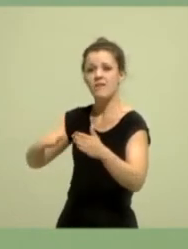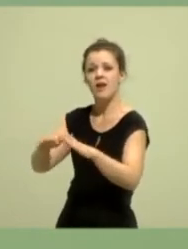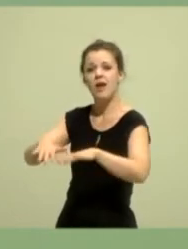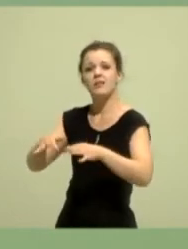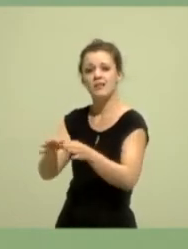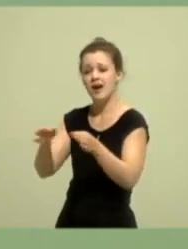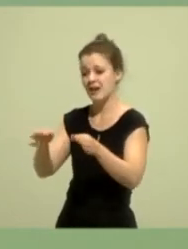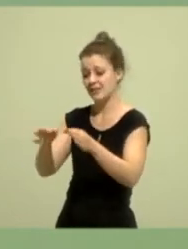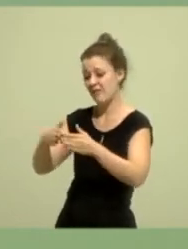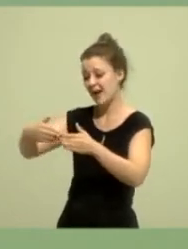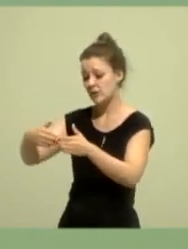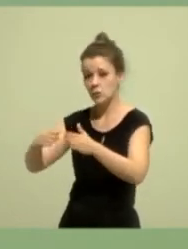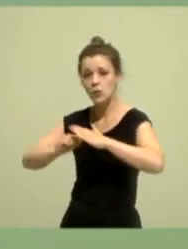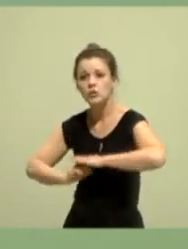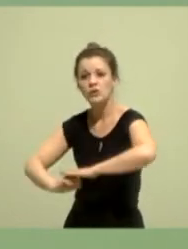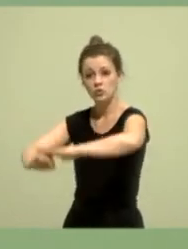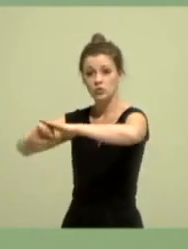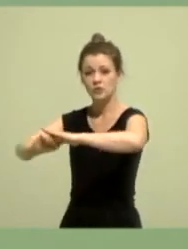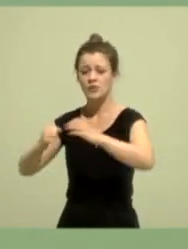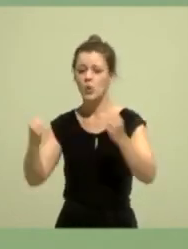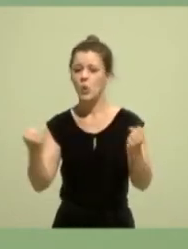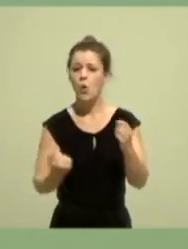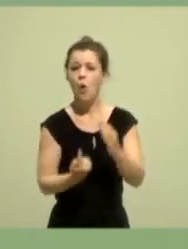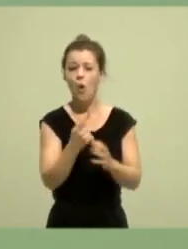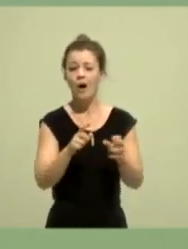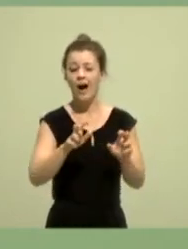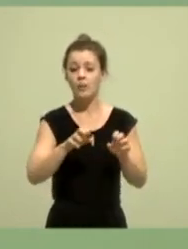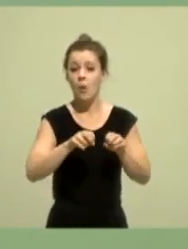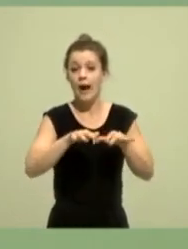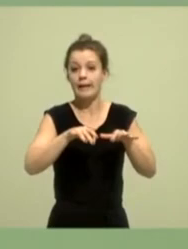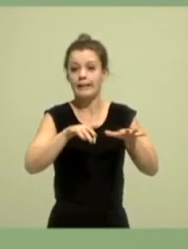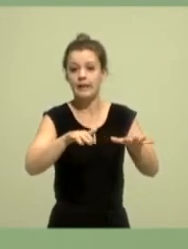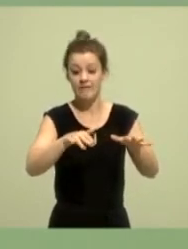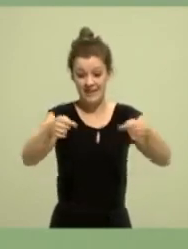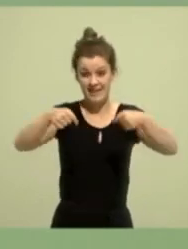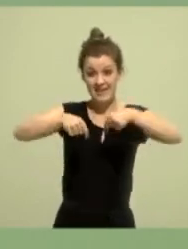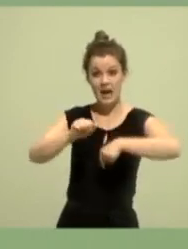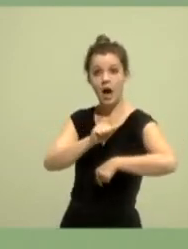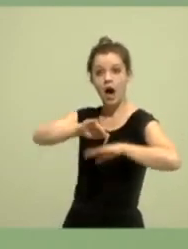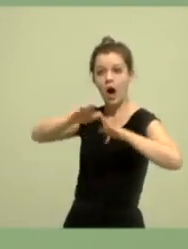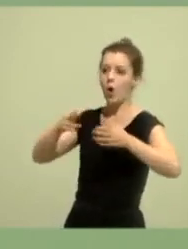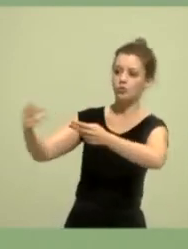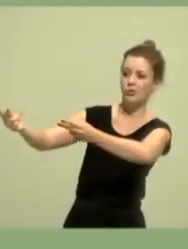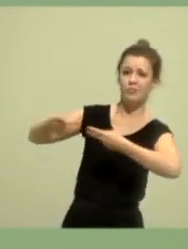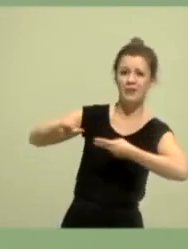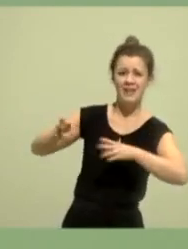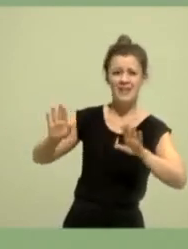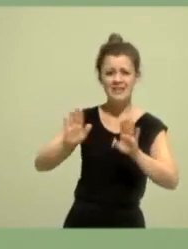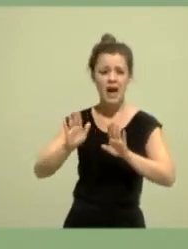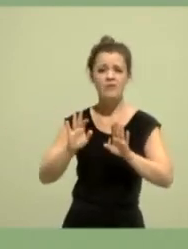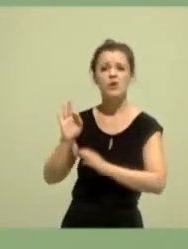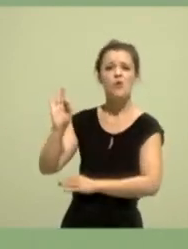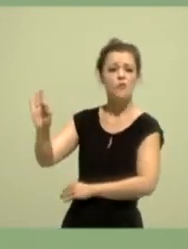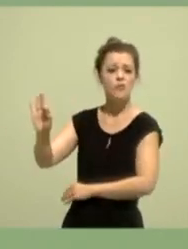hochradioaktive Abfall nicht zu uns nach Aarhaus kommt. Wir sollten uns nicht als Atommülllager für Markus Söder zur